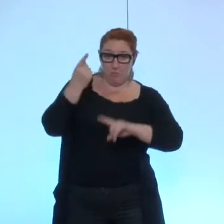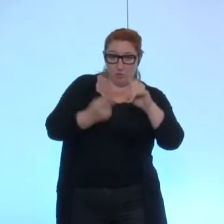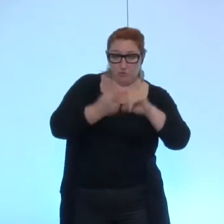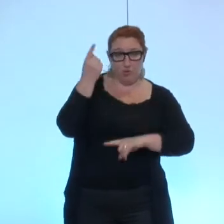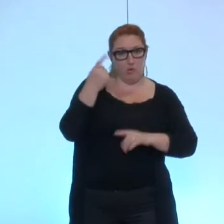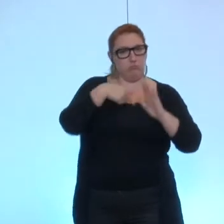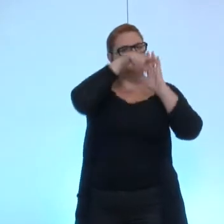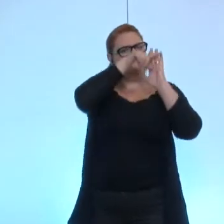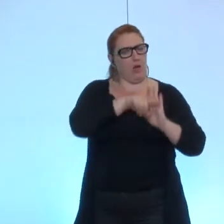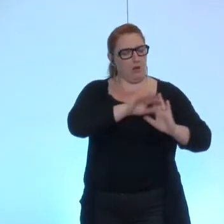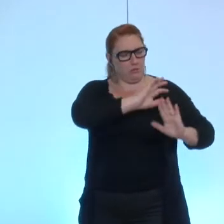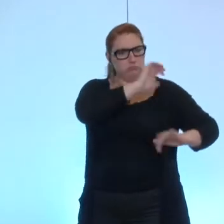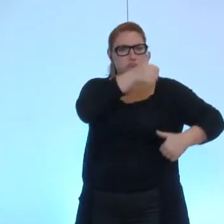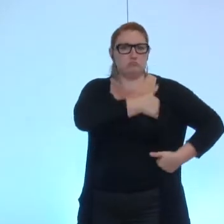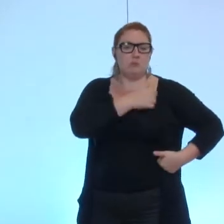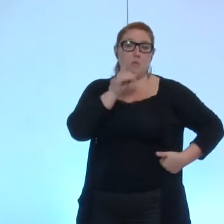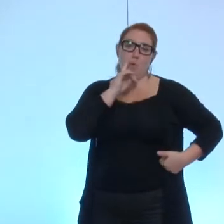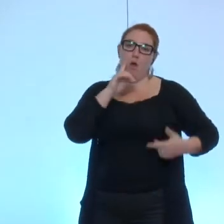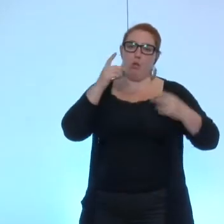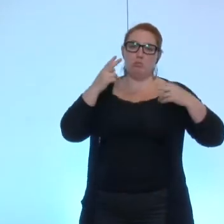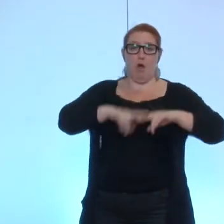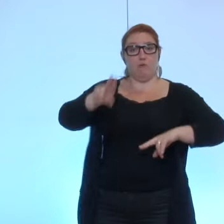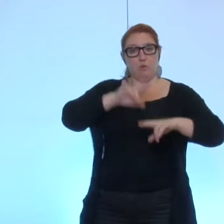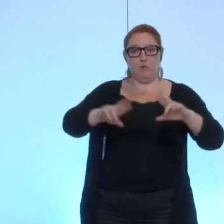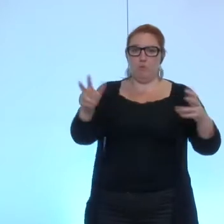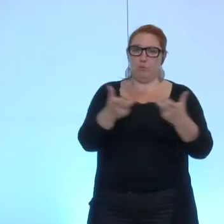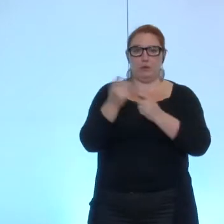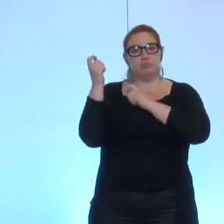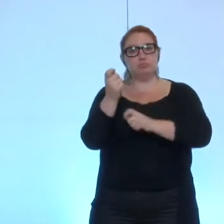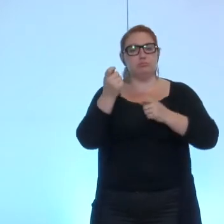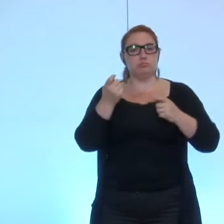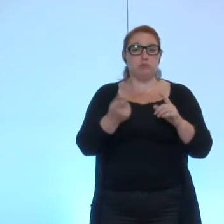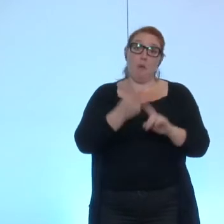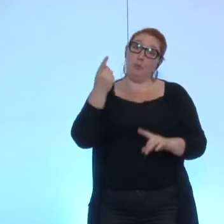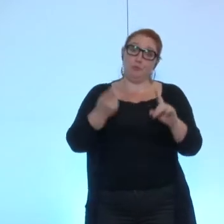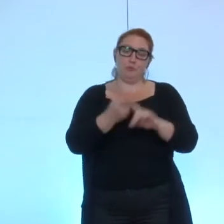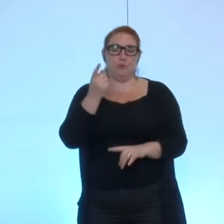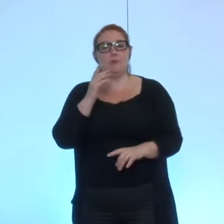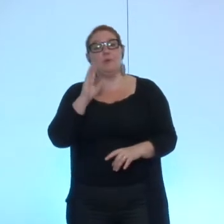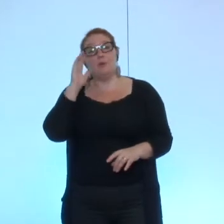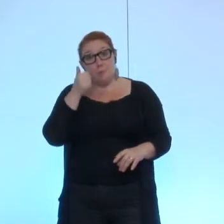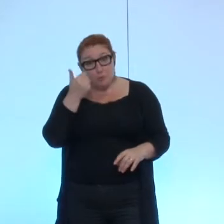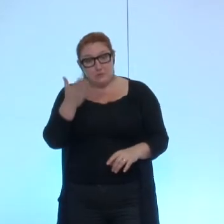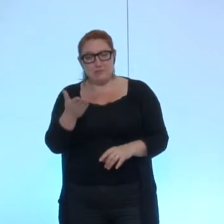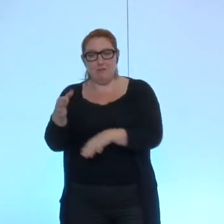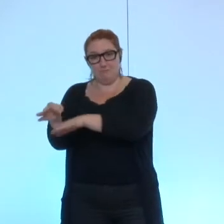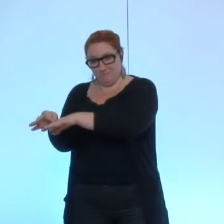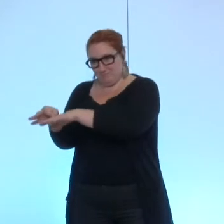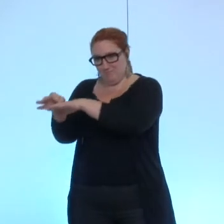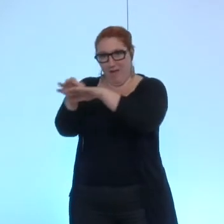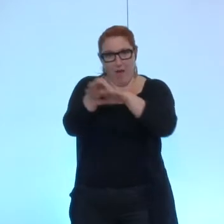fassent dans les règles puisque les montants de travaux sont importants et c'est ce qui a été possible grâce à l'intervention justement de l'accompagnement